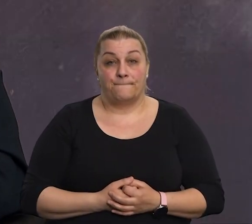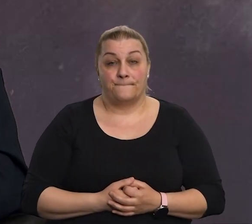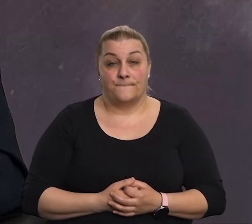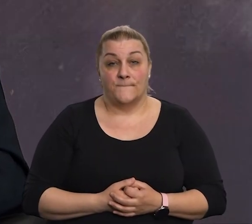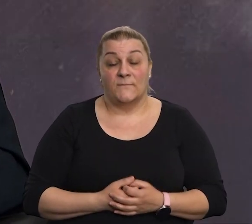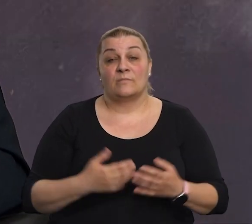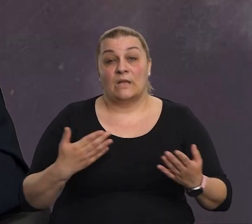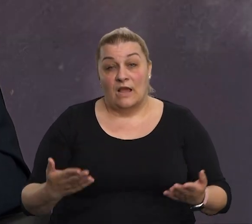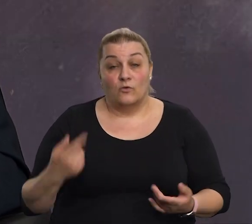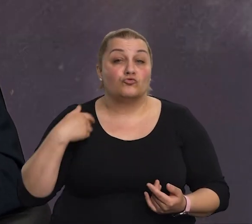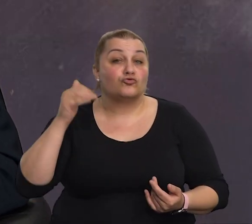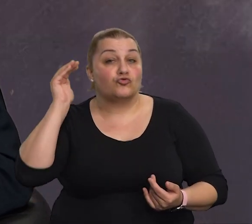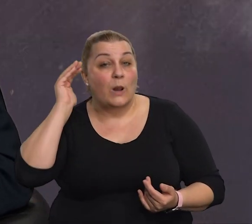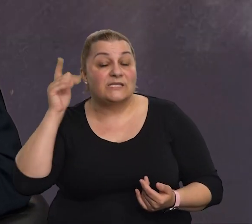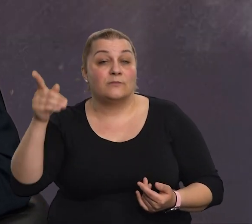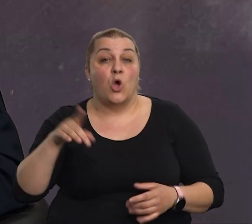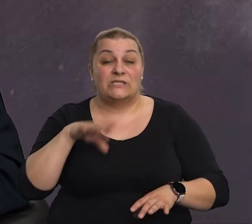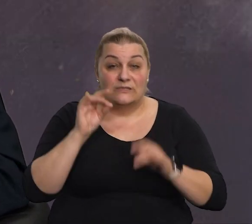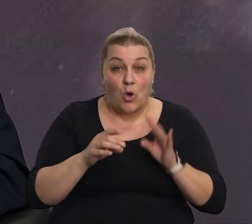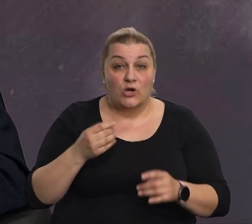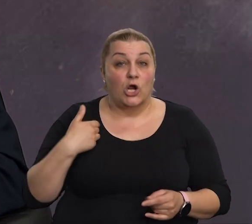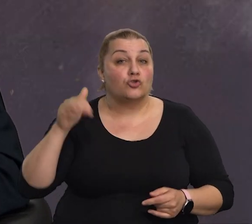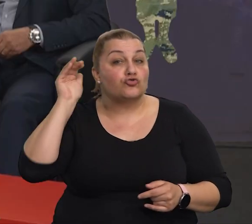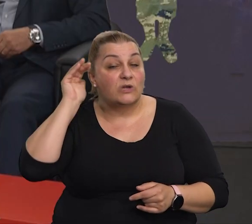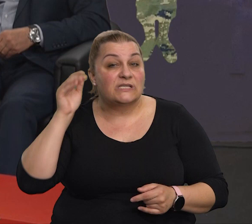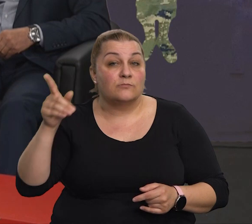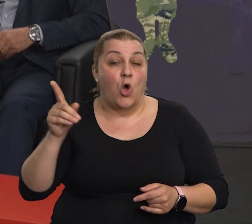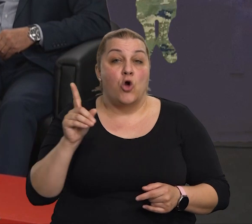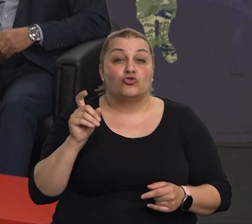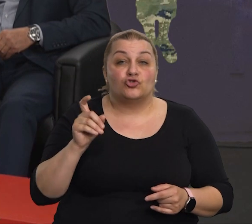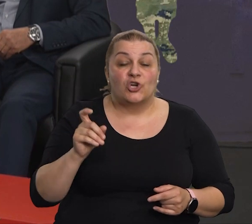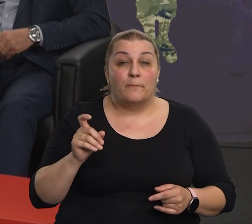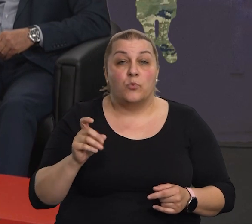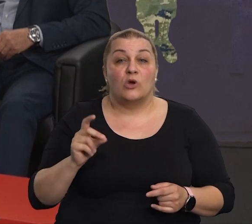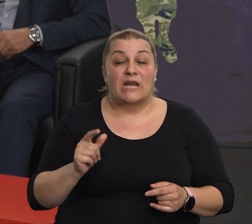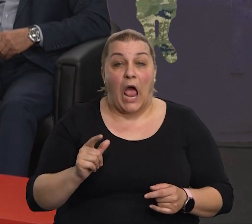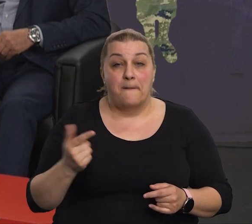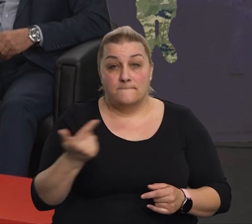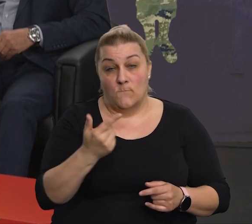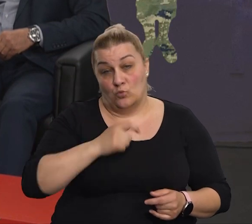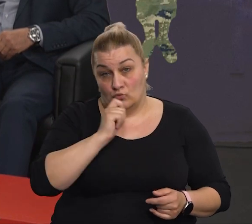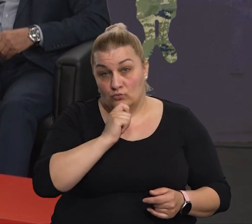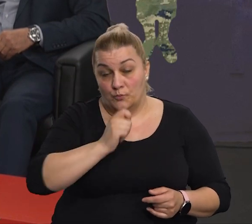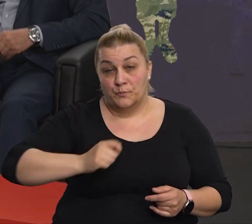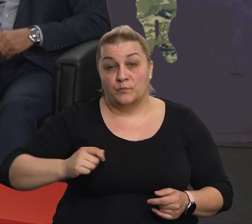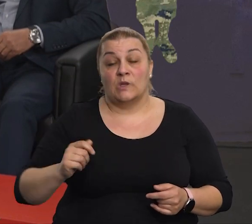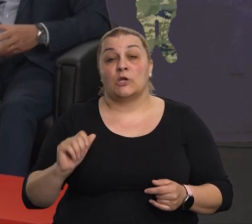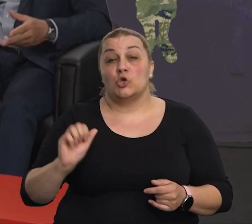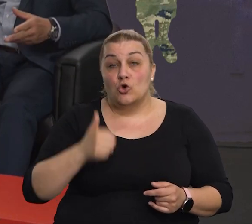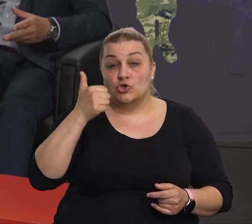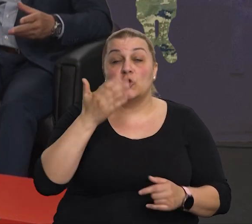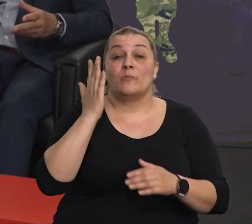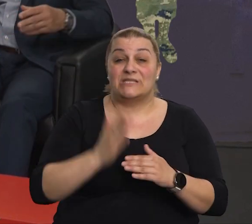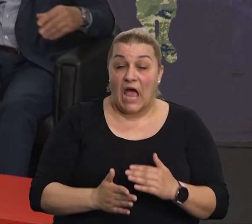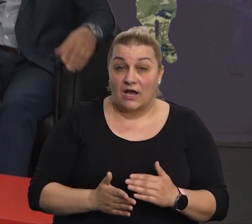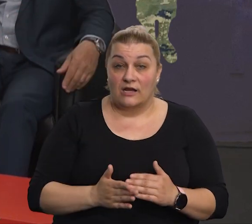Evo, Pukoviće, čuli smo našeg izbornika, čuli smo čipu, čuli smo ramu. Zaista još jednom za